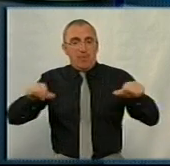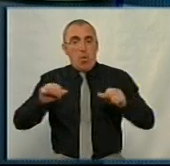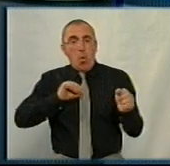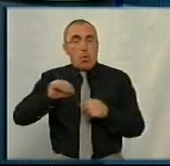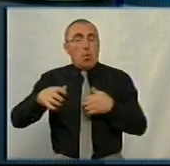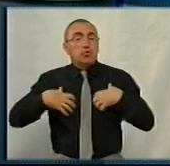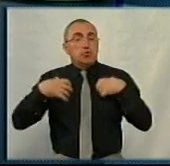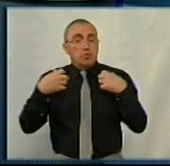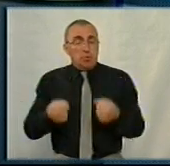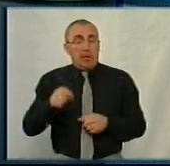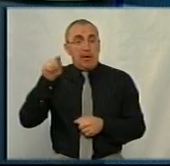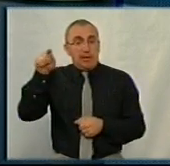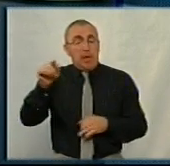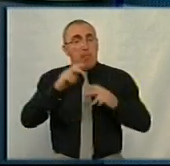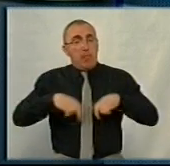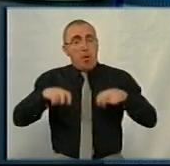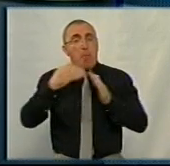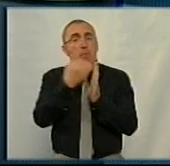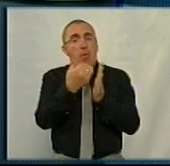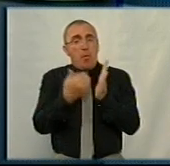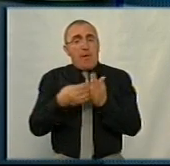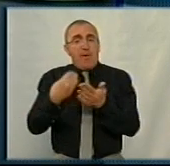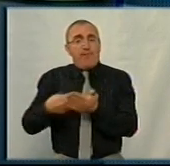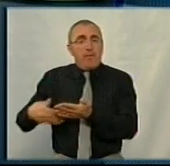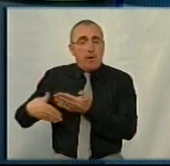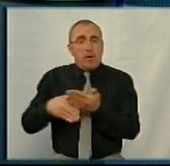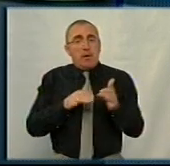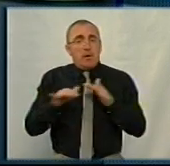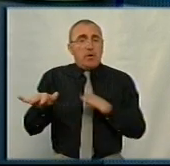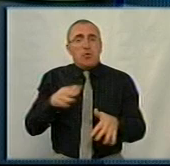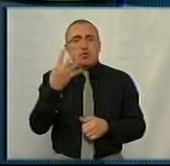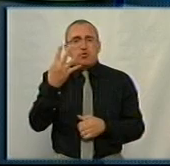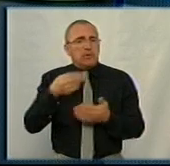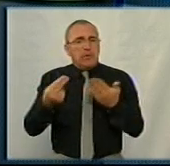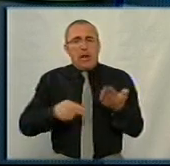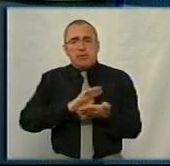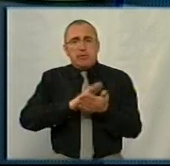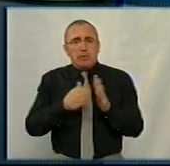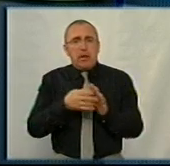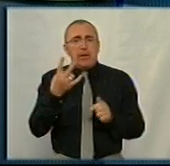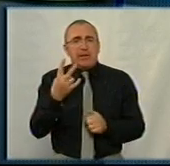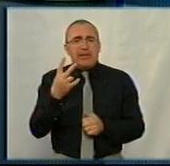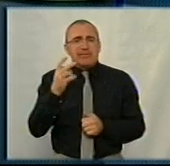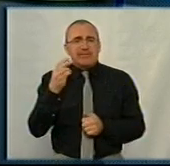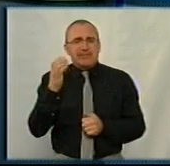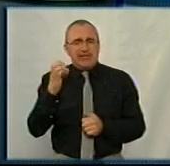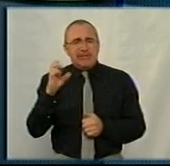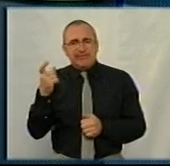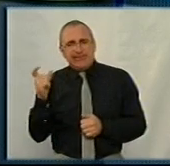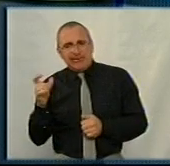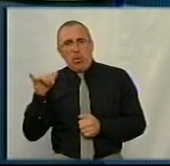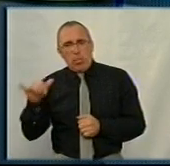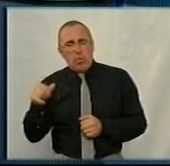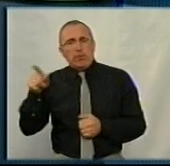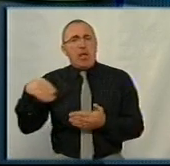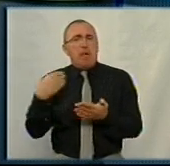охорони здоров'я, і там, власне, розглядалась програма фінансування діяльності до чотирьох незаконтрактованих НСЗУ закладів. Про які